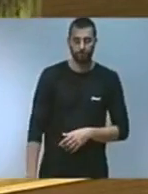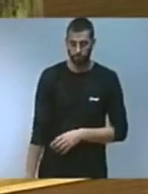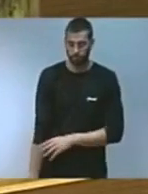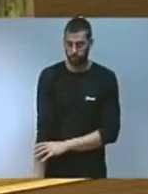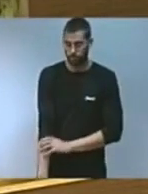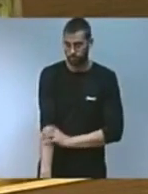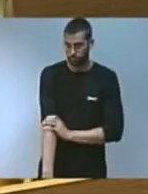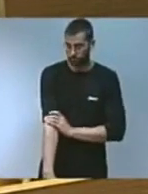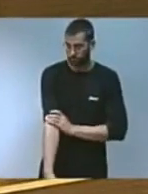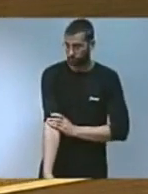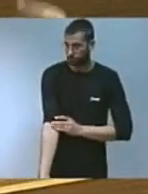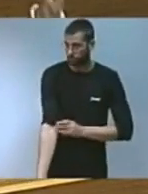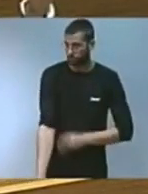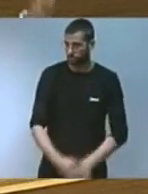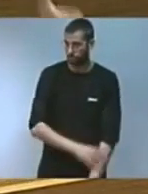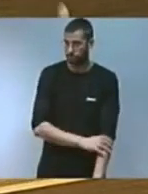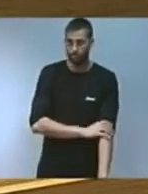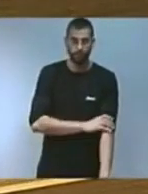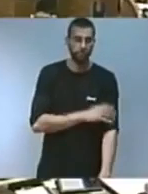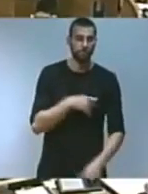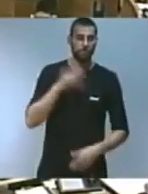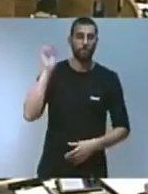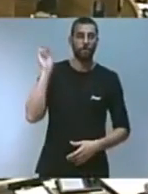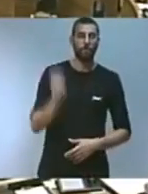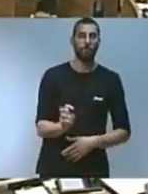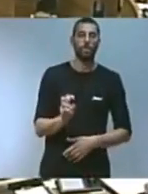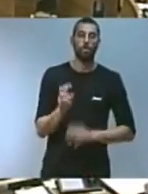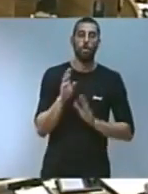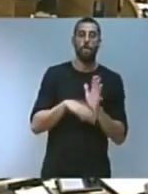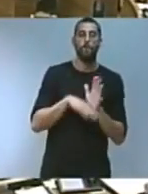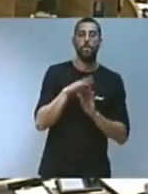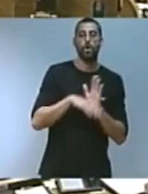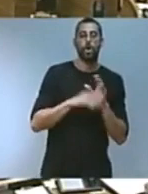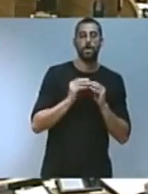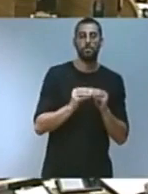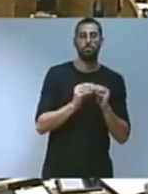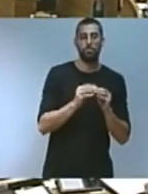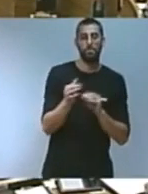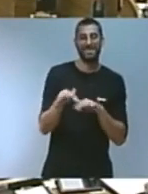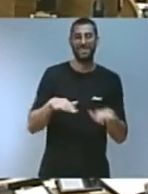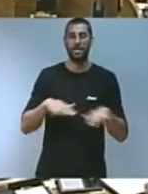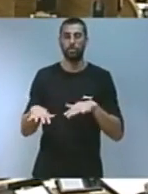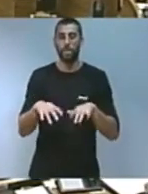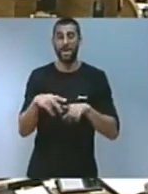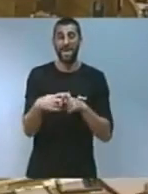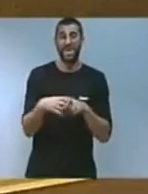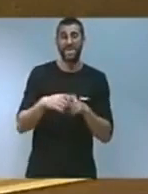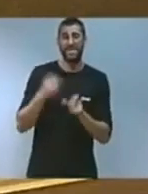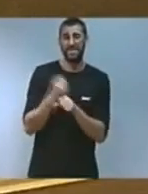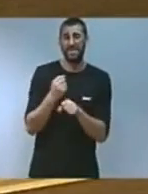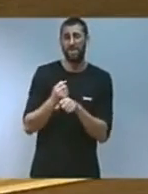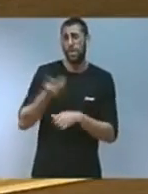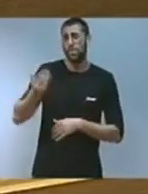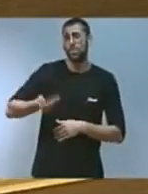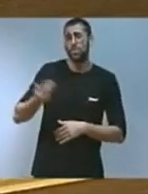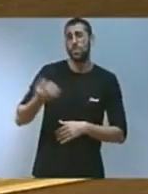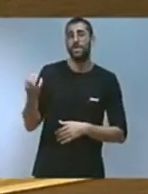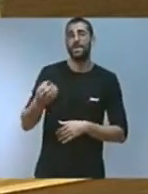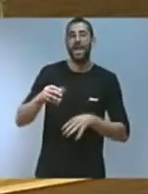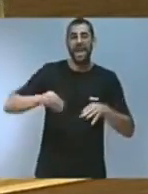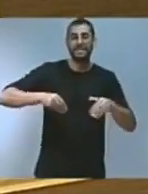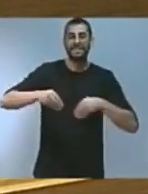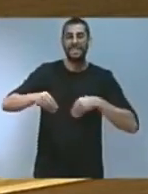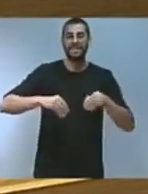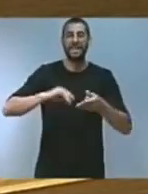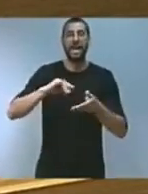a programar, i a actuar. Una de les principals eines de treball, com no podria ser d'una altra manera, és l'estratègia valenciana de